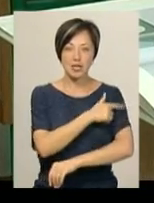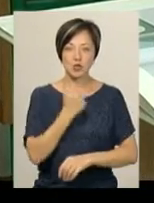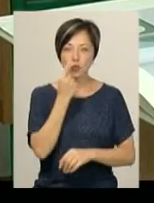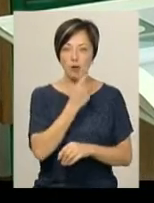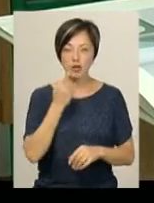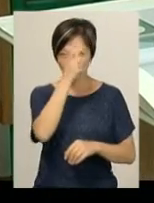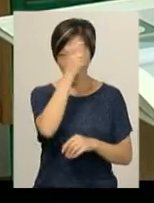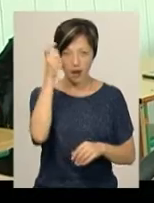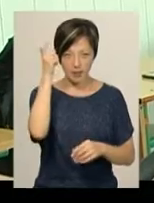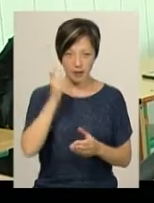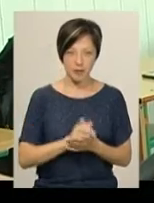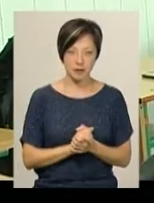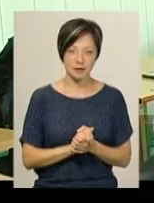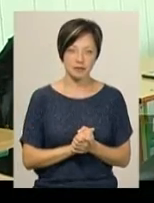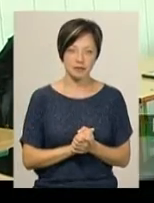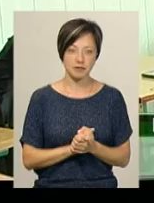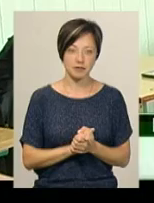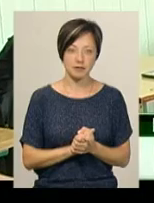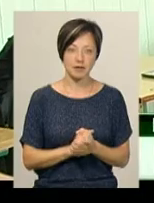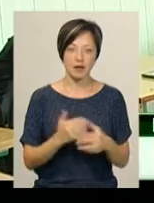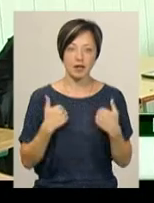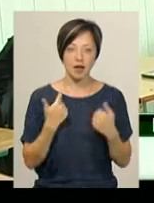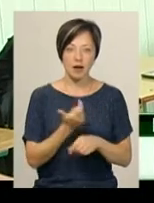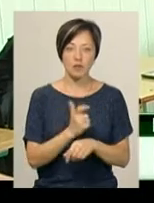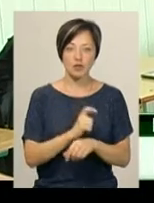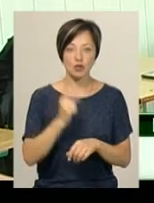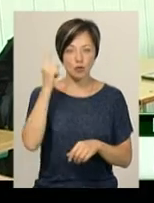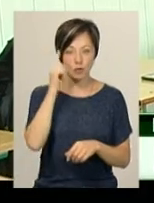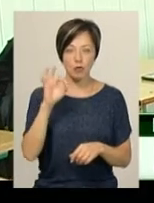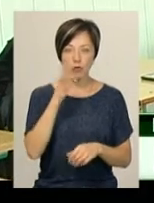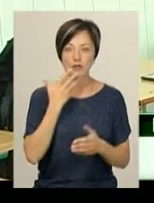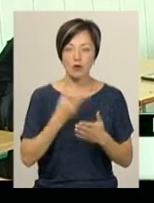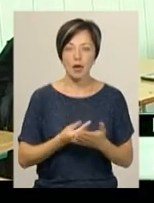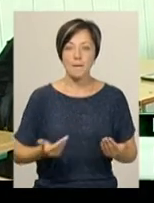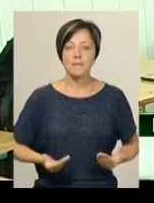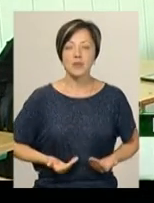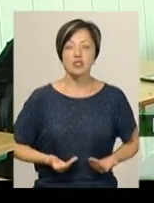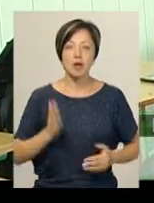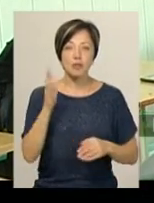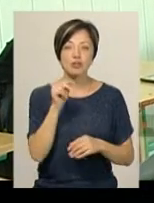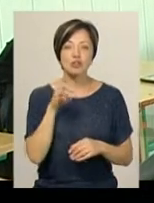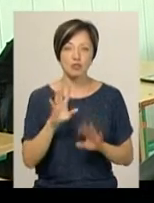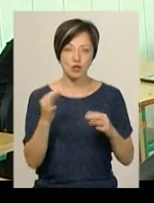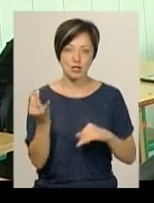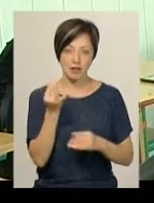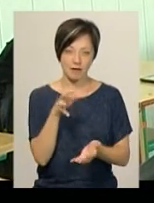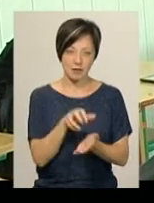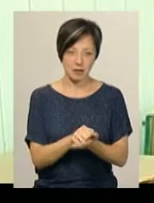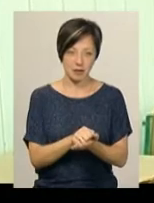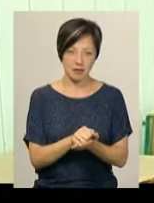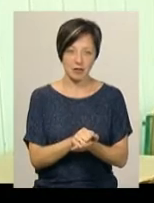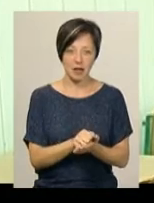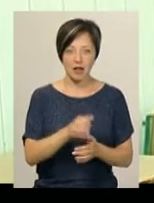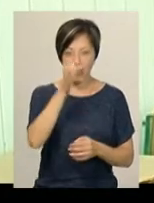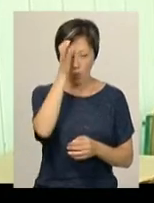стоматологічну академію. Я більше думав про своє майбутнє життя, ніж про те, чим буде цікаво займатися.